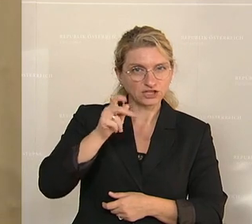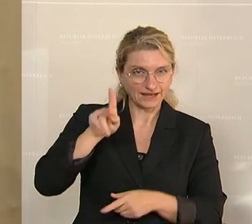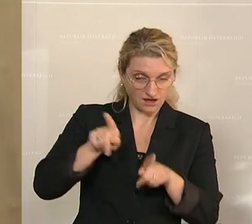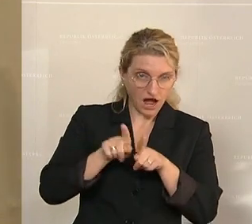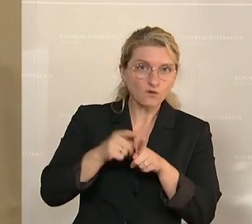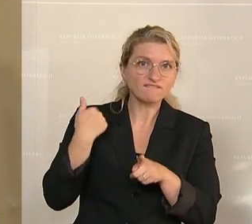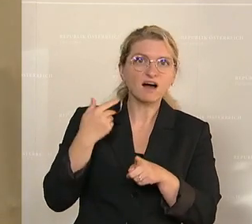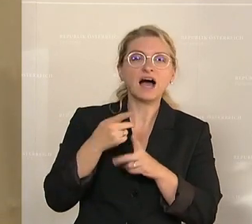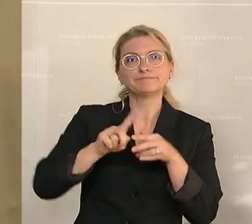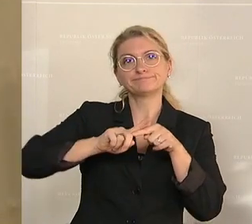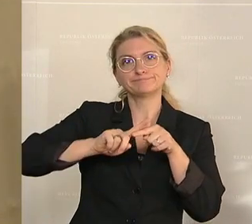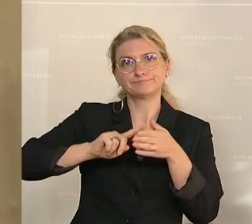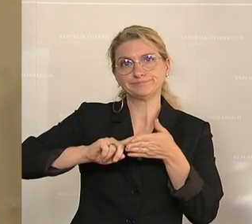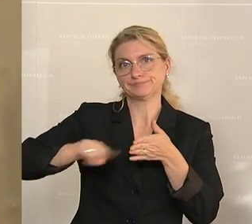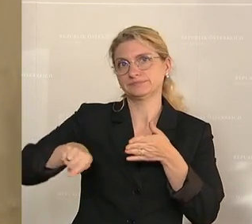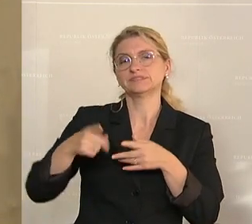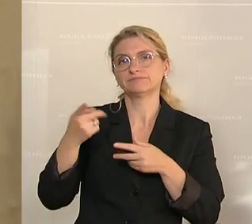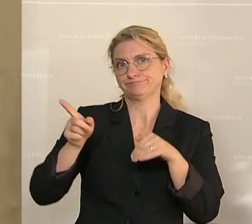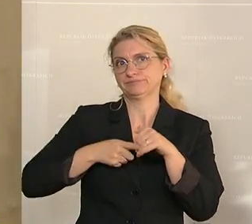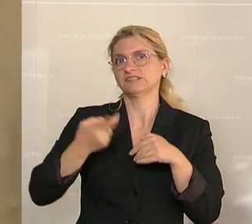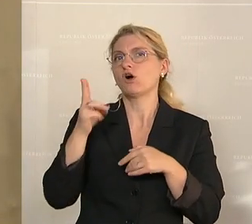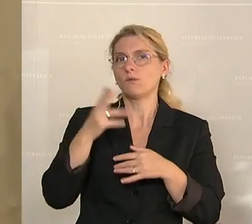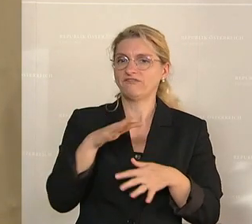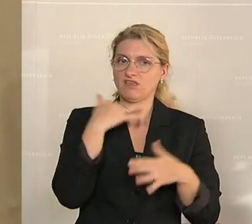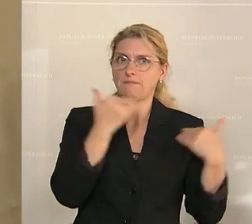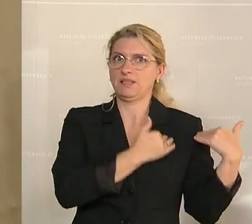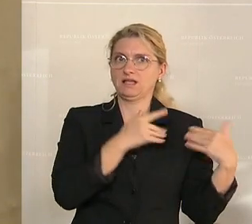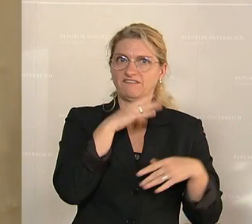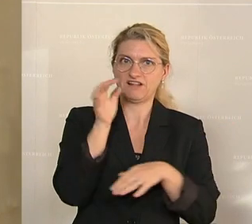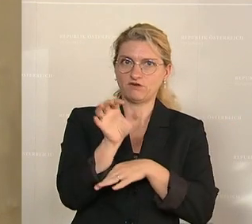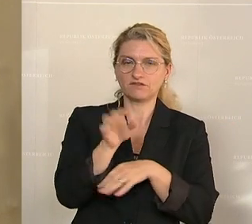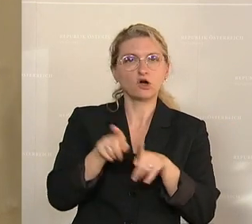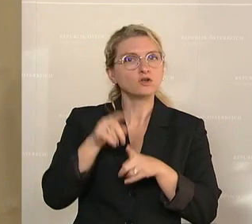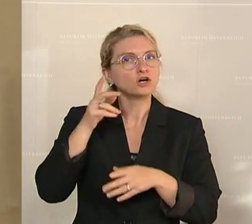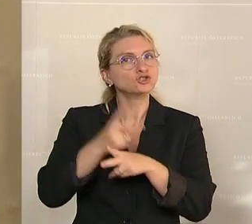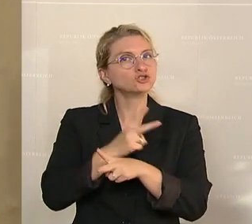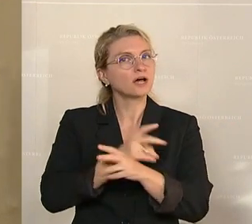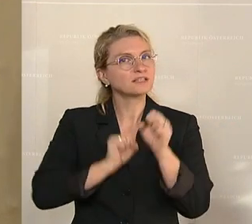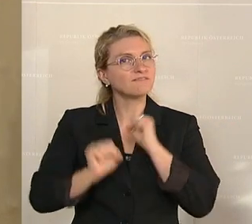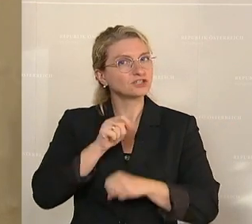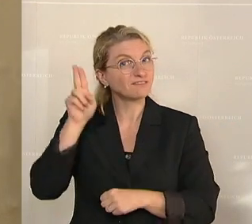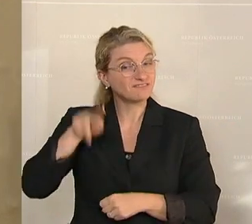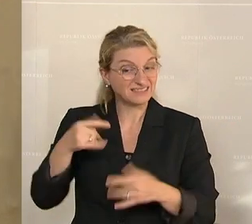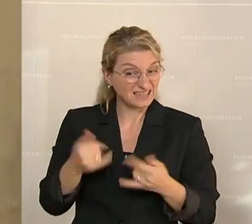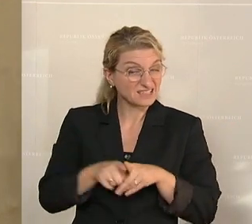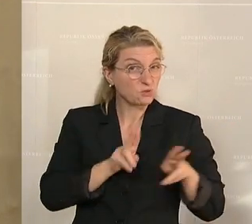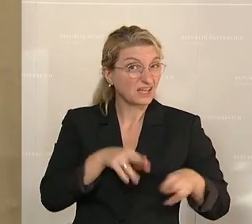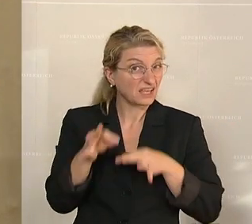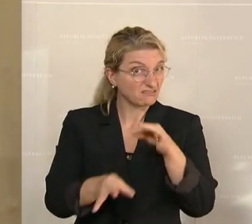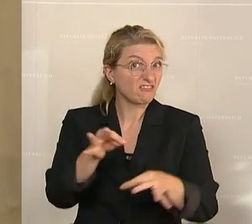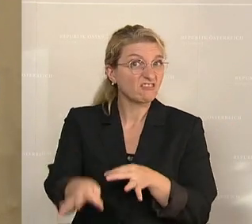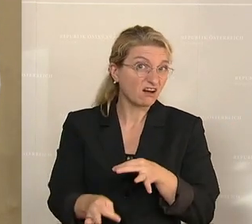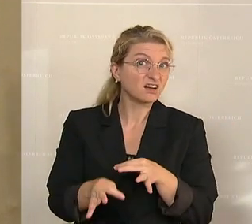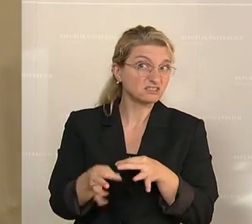schweren Vorwürfen belastet. Und wir haben einen Chef der Oberstaatsanwaltschaft Wien, der sich momentan auch einem Gerichtsverfahren ausgesetzt sieht, nämlich bei der